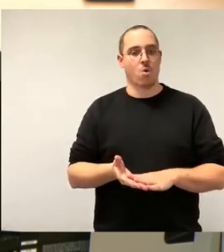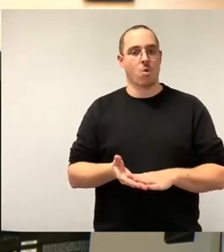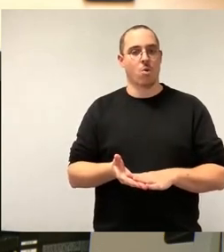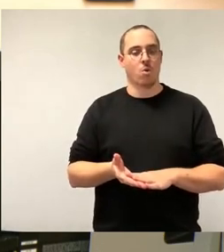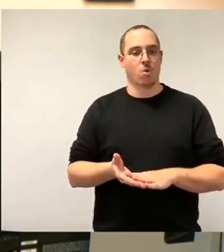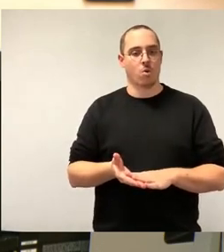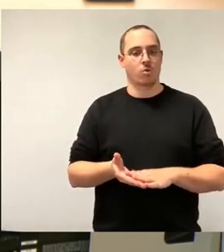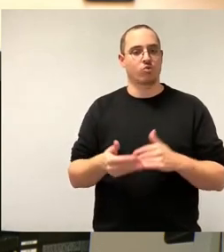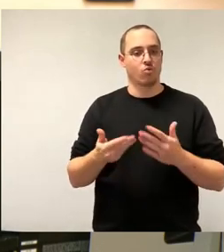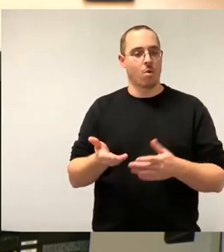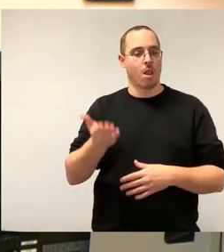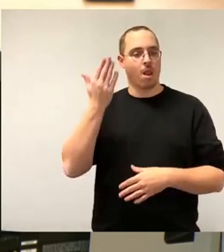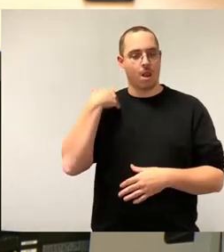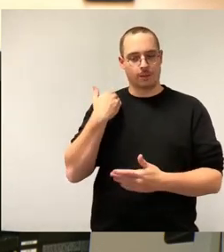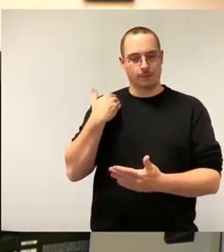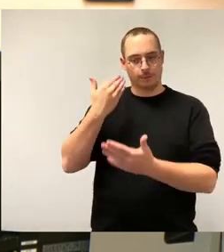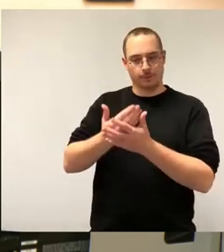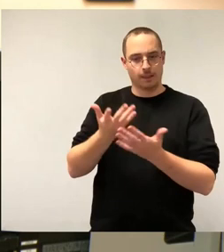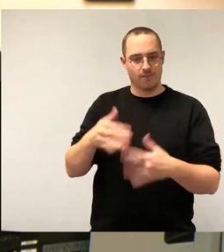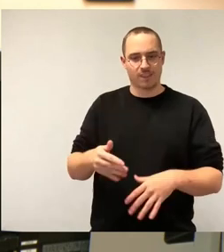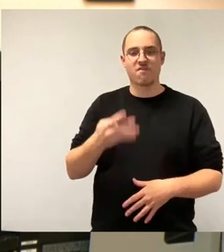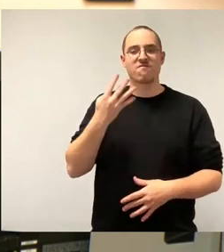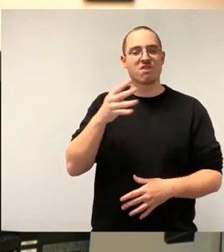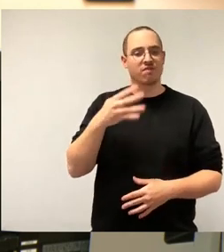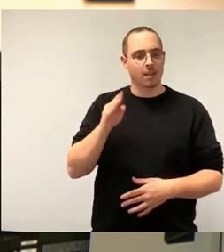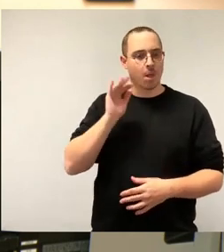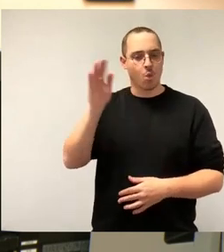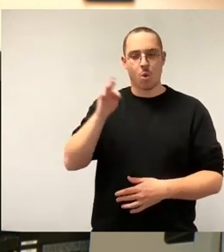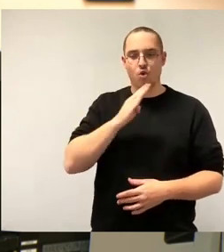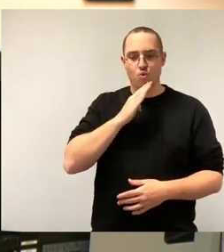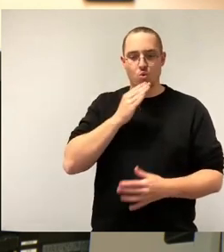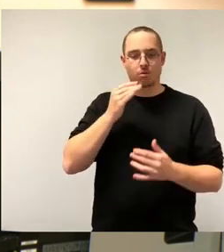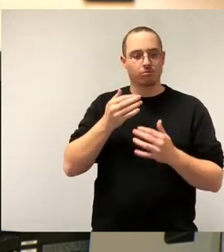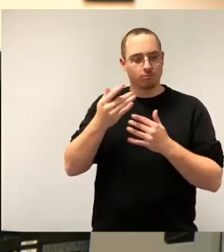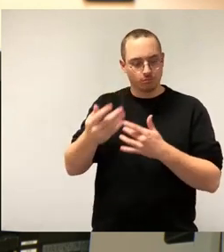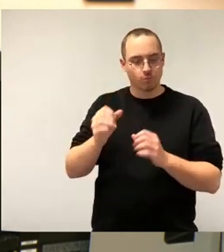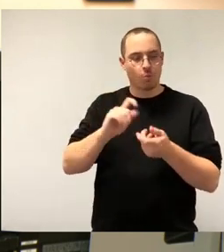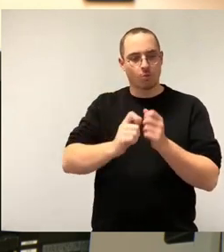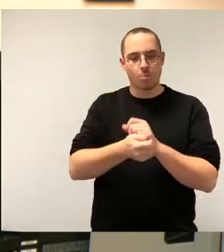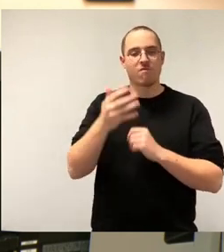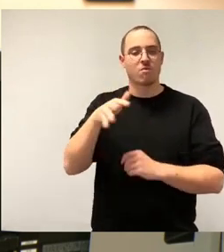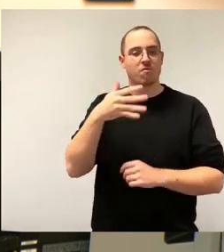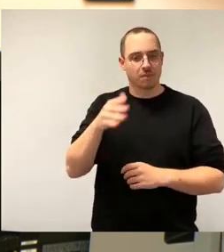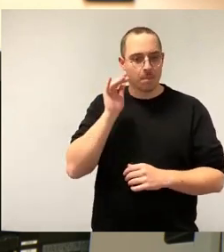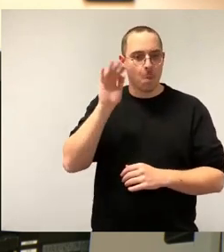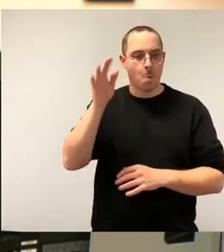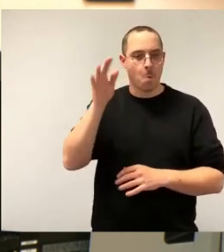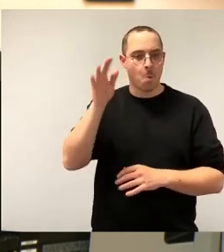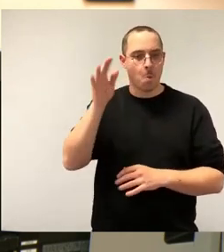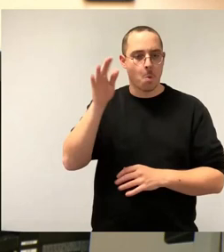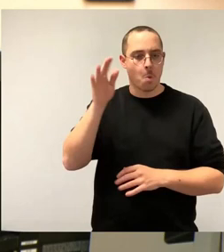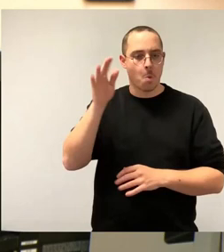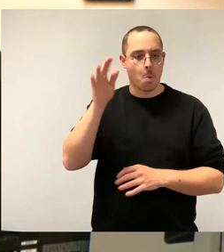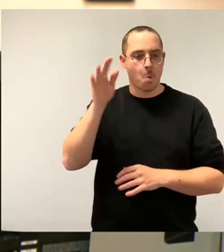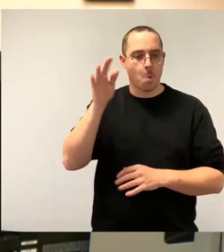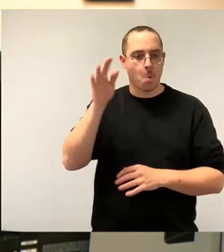ausgereicht, später die 55 Millionen. 2023 hat man erstmalig den Zuschuss aus dem städtischen Haushalt. Und mit der Vorlage soll das jetzt quasi